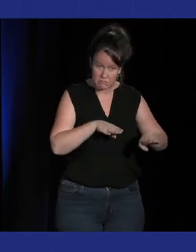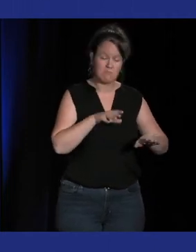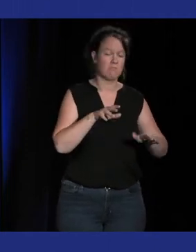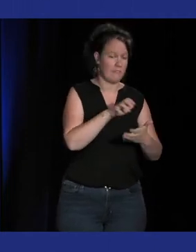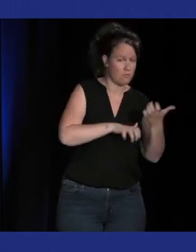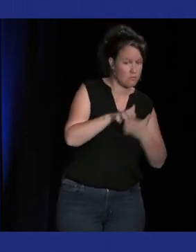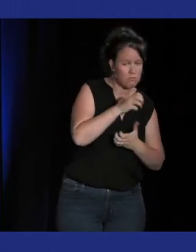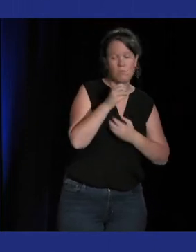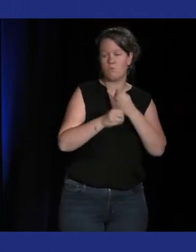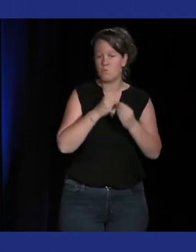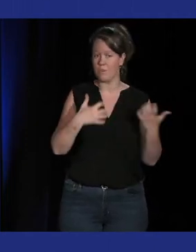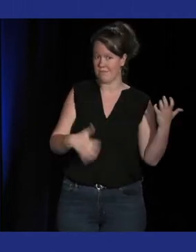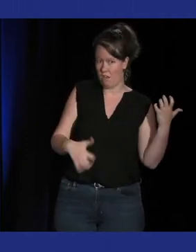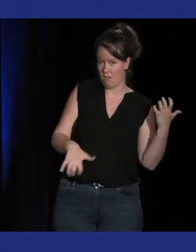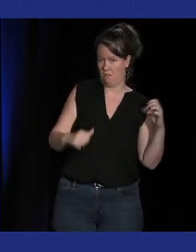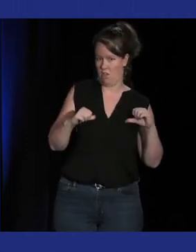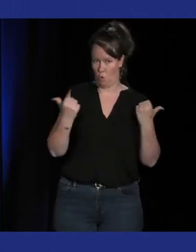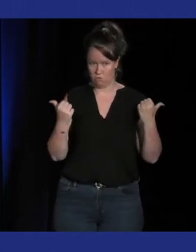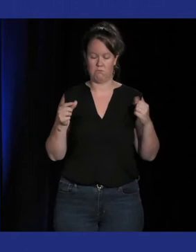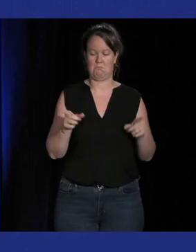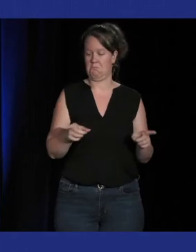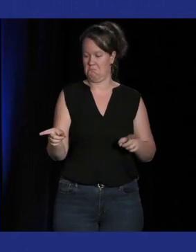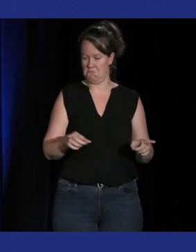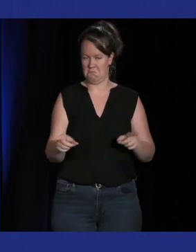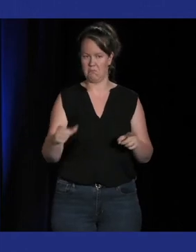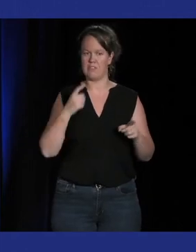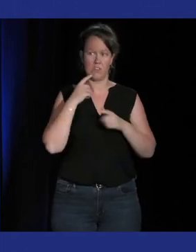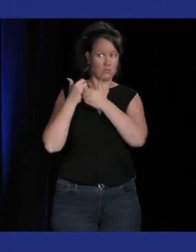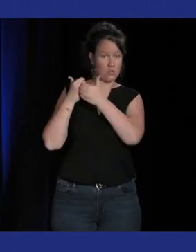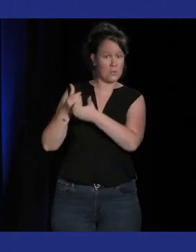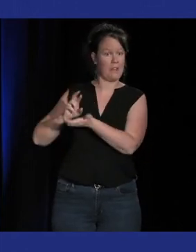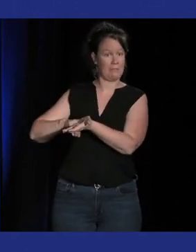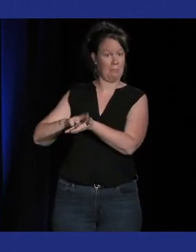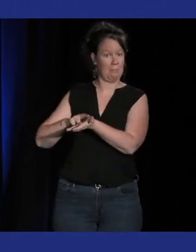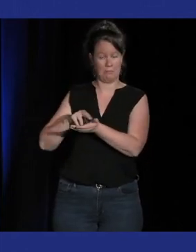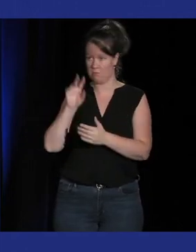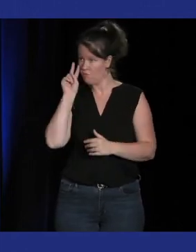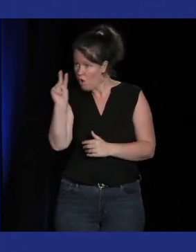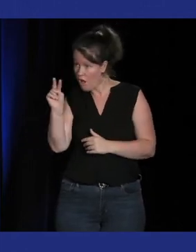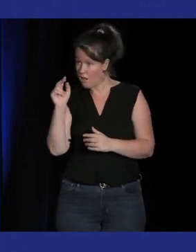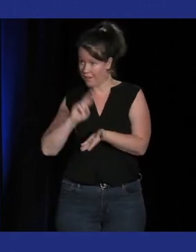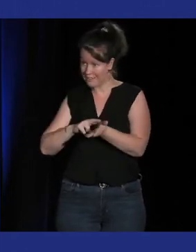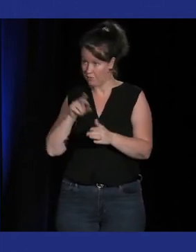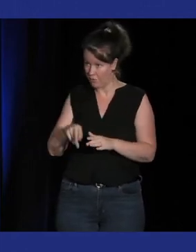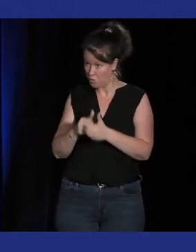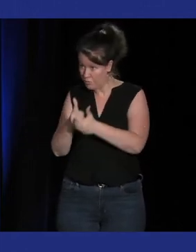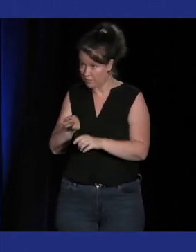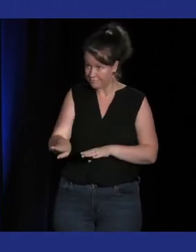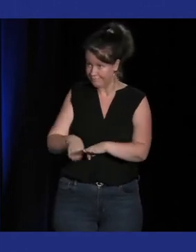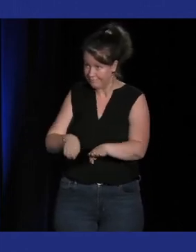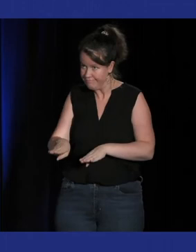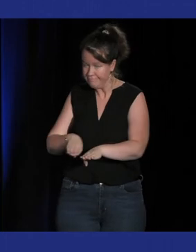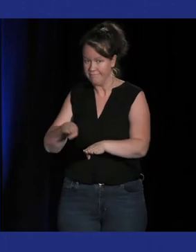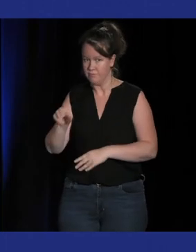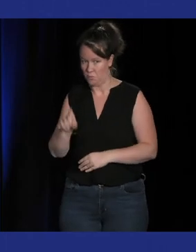et il a eu quelques jeux qui ont essayé de découper la musique ensemble et où là du coup l'interaction du joueur et sa qualité de gameplay